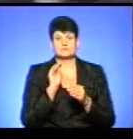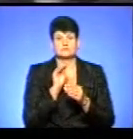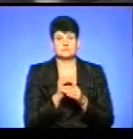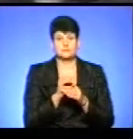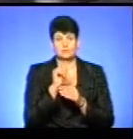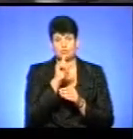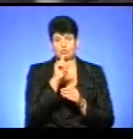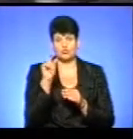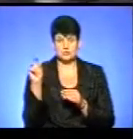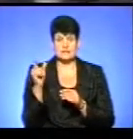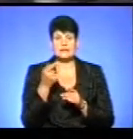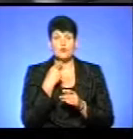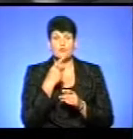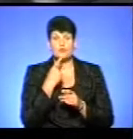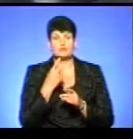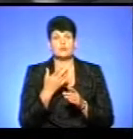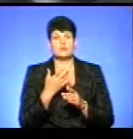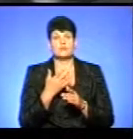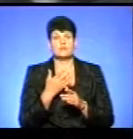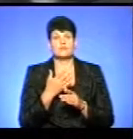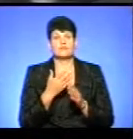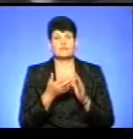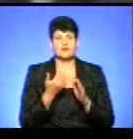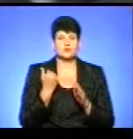який говорить про виключення із заборони,